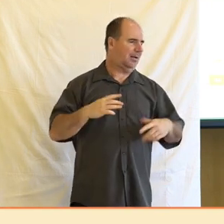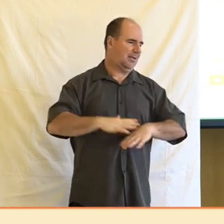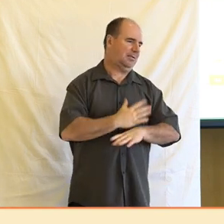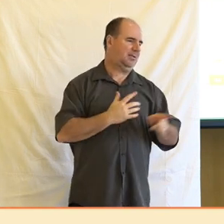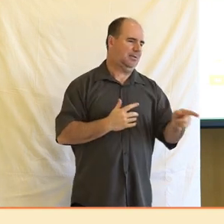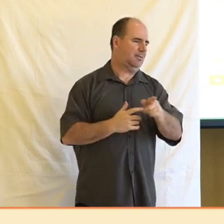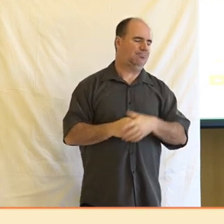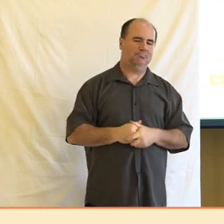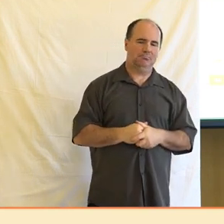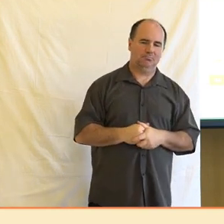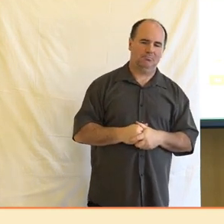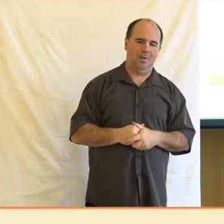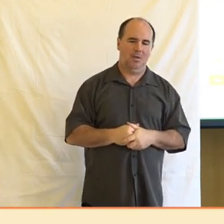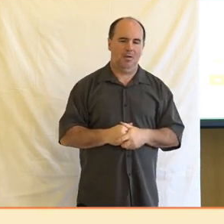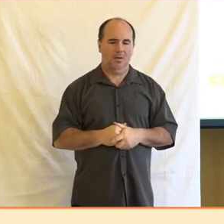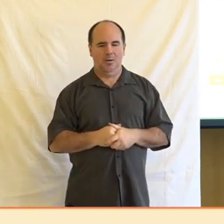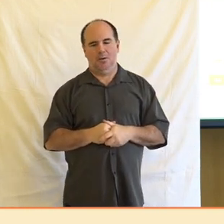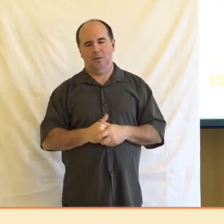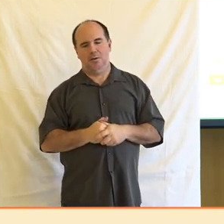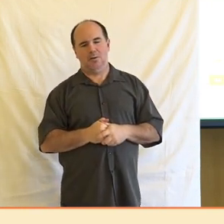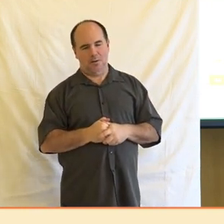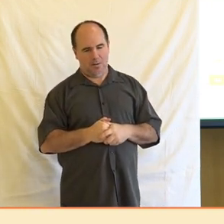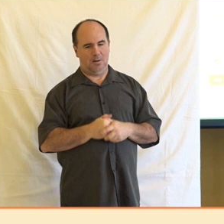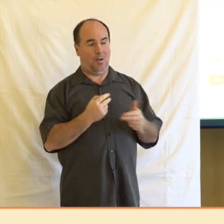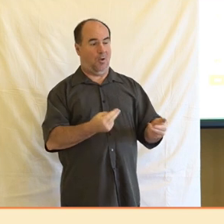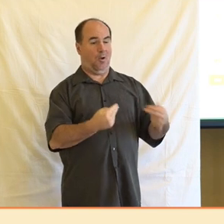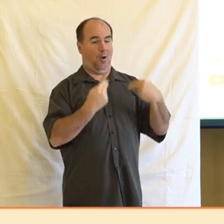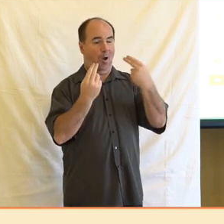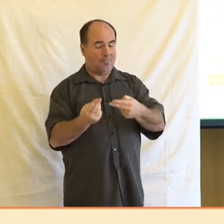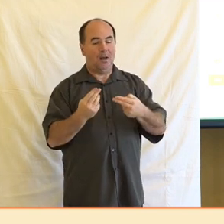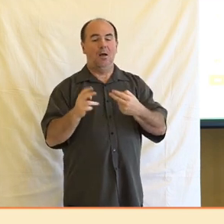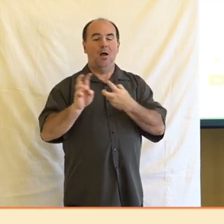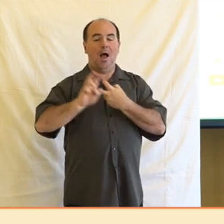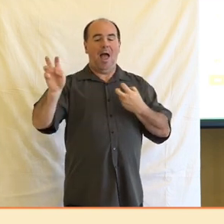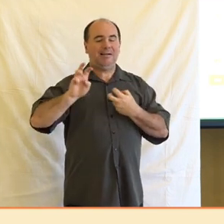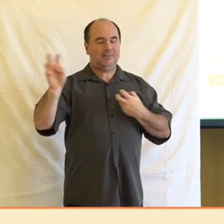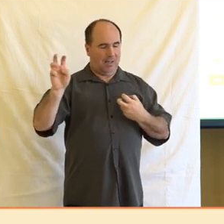Nyní se tedy přesouváme k těm externím vlivům.